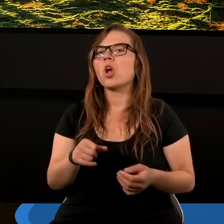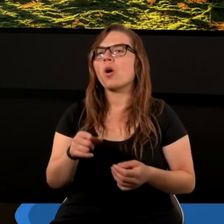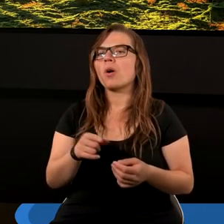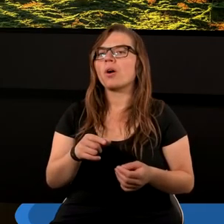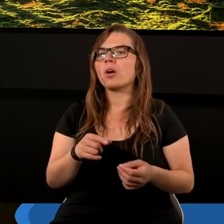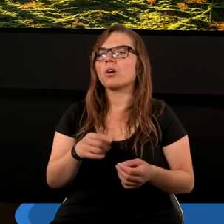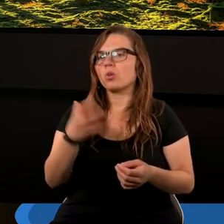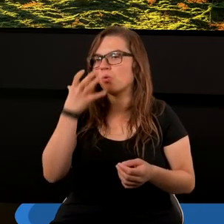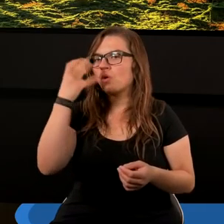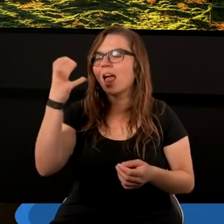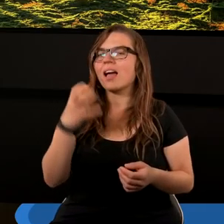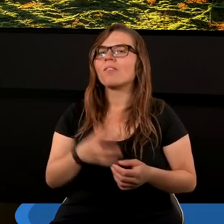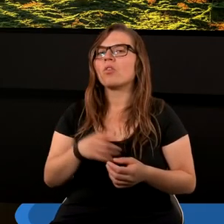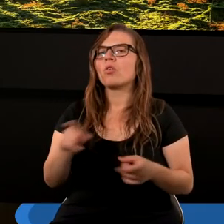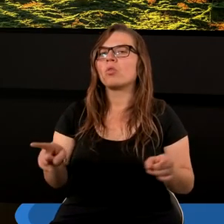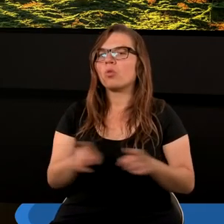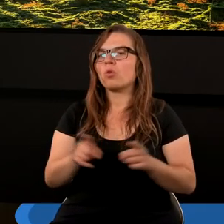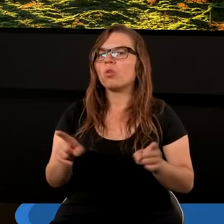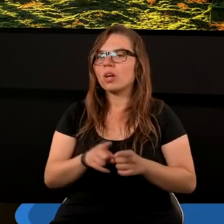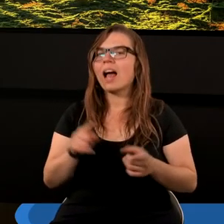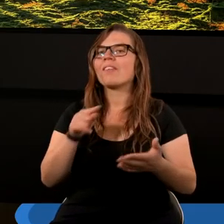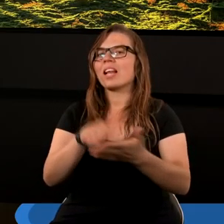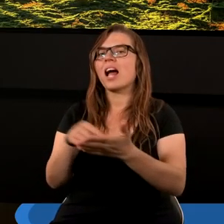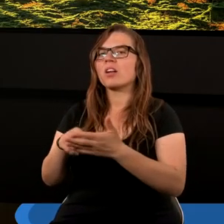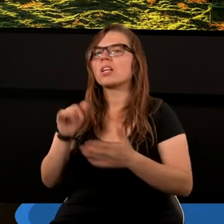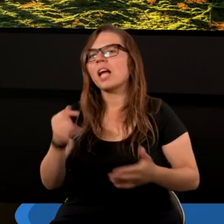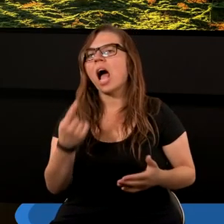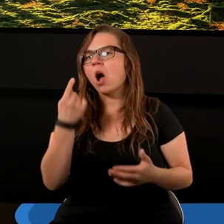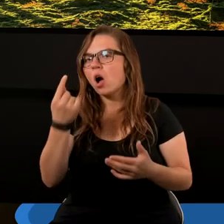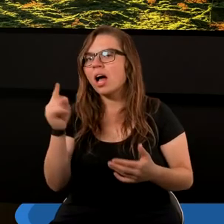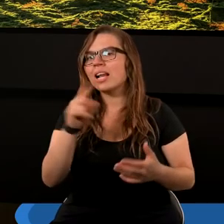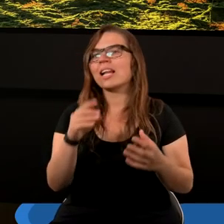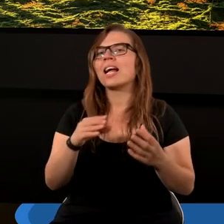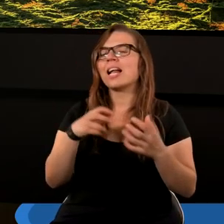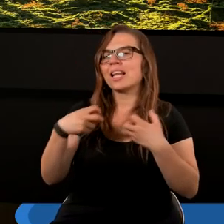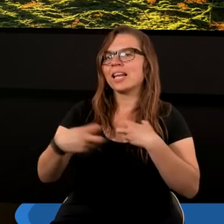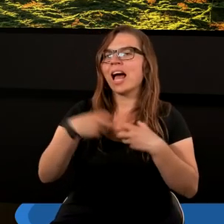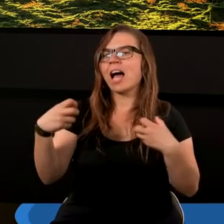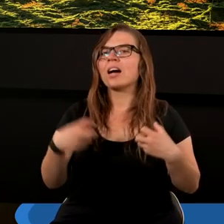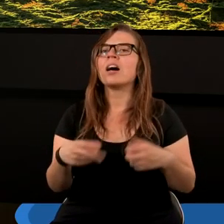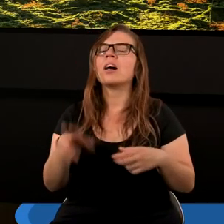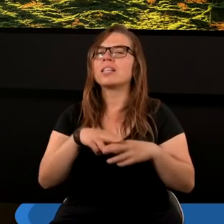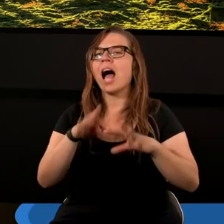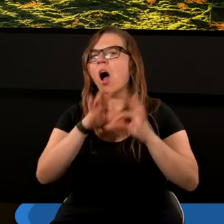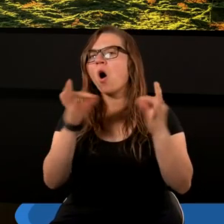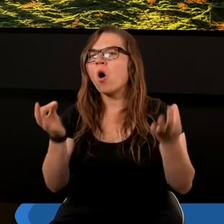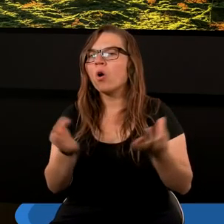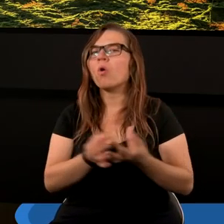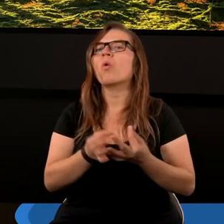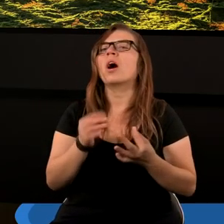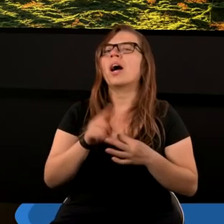proroctwo również wskazuje jako jedną z cech. Na ogół